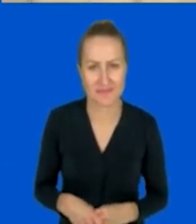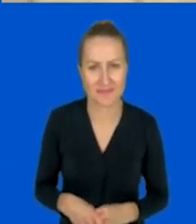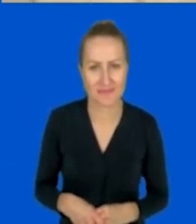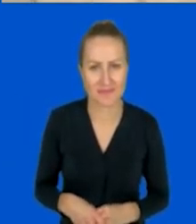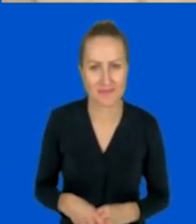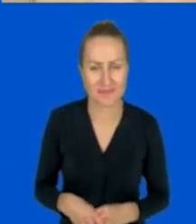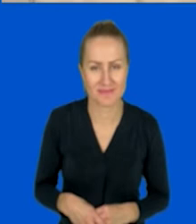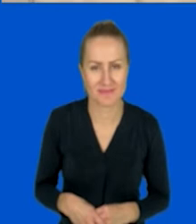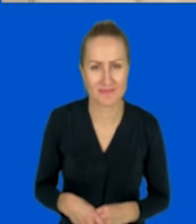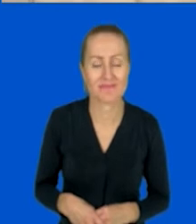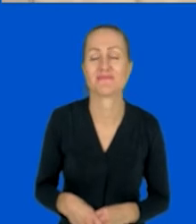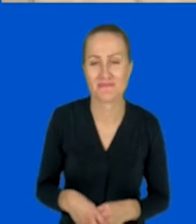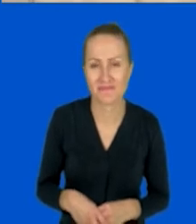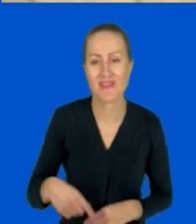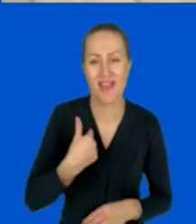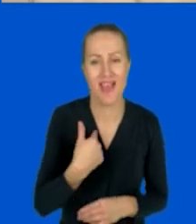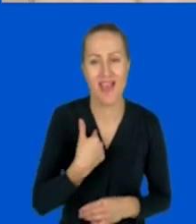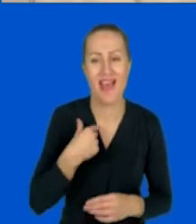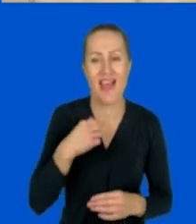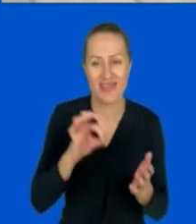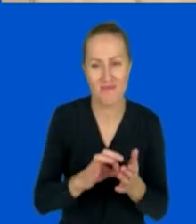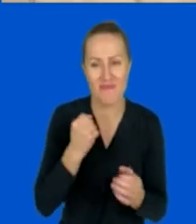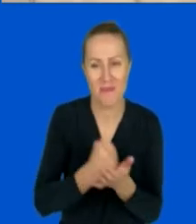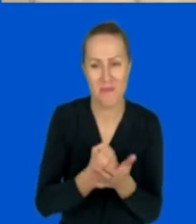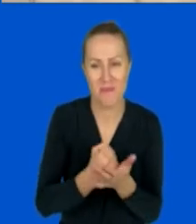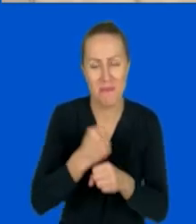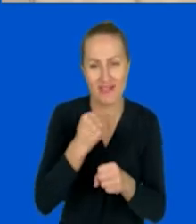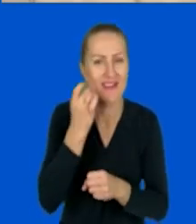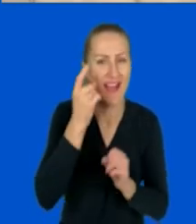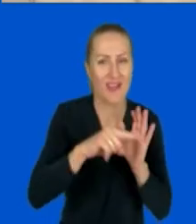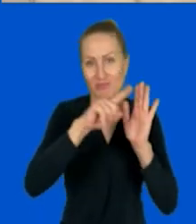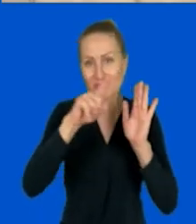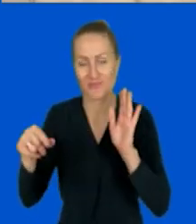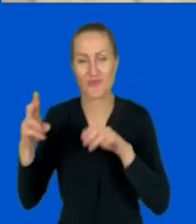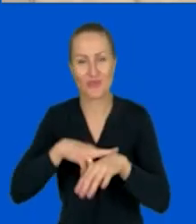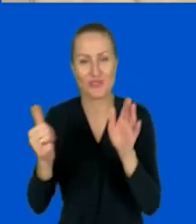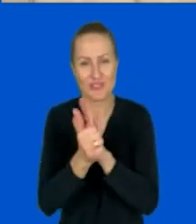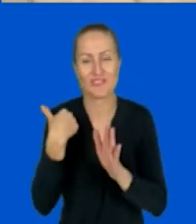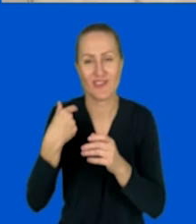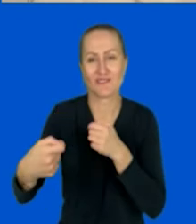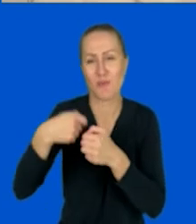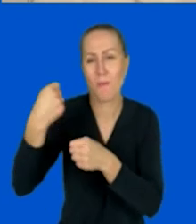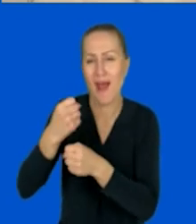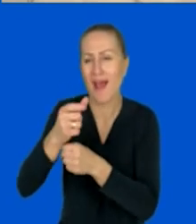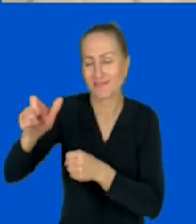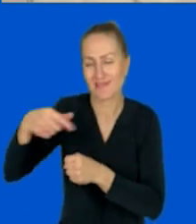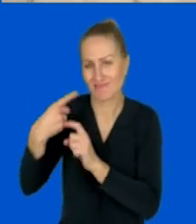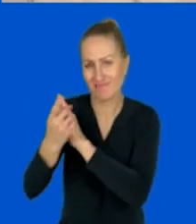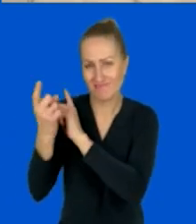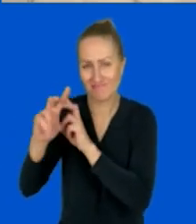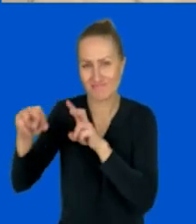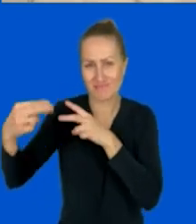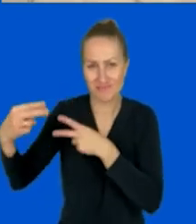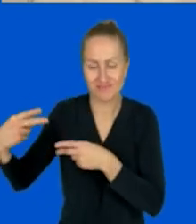Ja na pewno pracuję od rana do o szesnastej i wtedy spotykam się bardzo często ze swoimi współpracownikami. Spotykam się też na